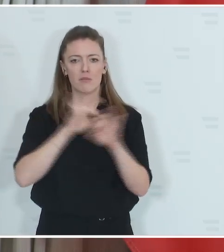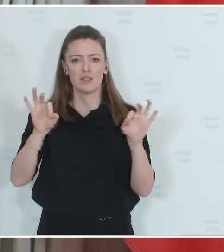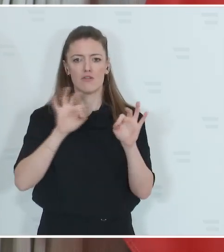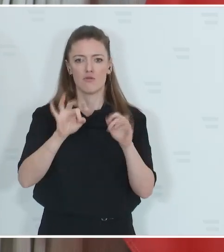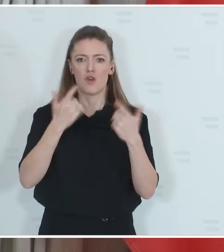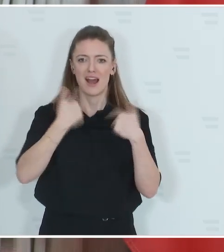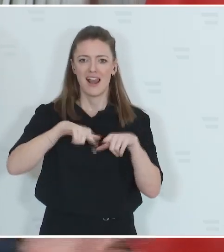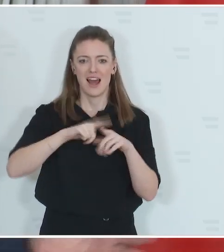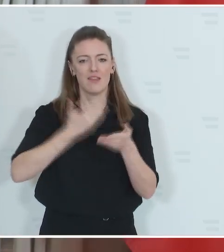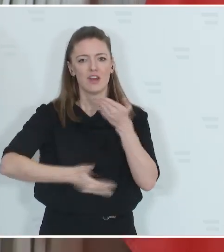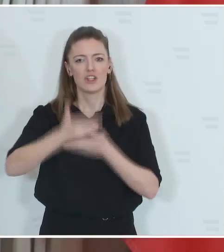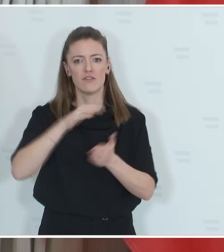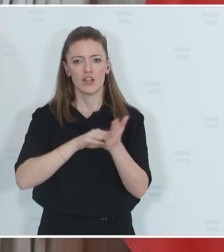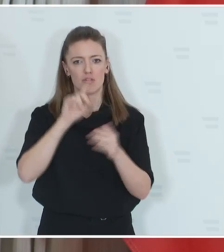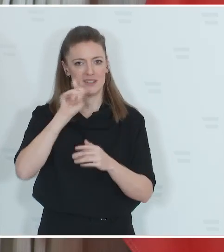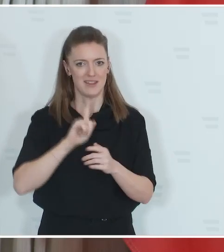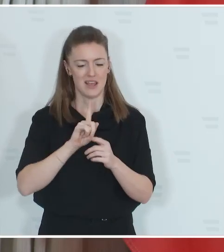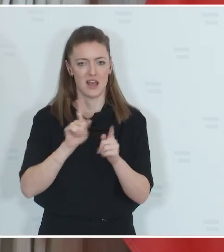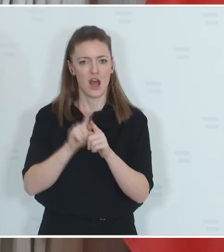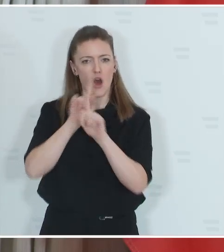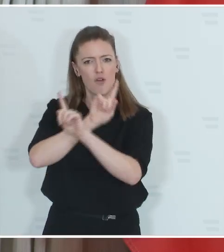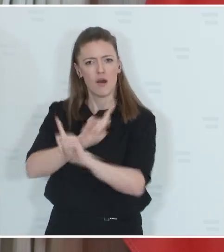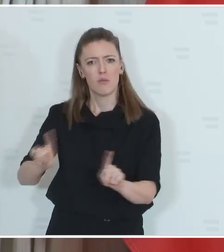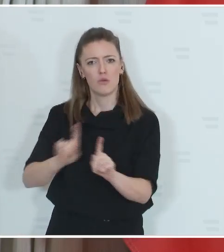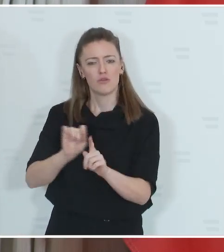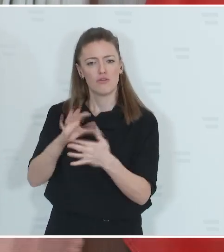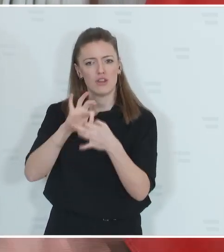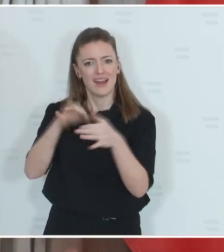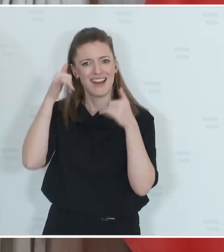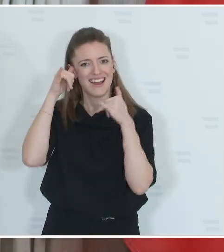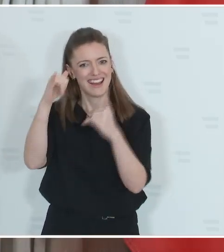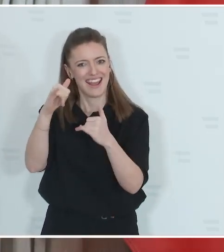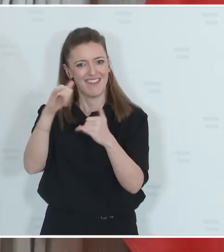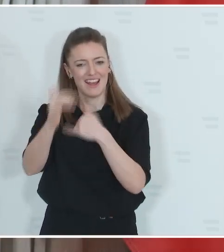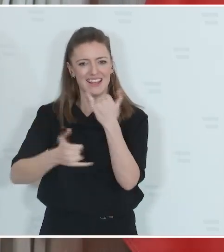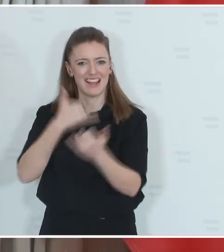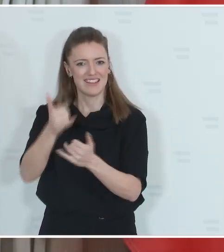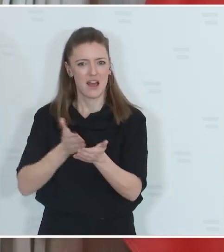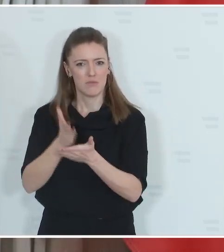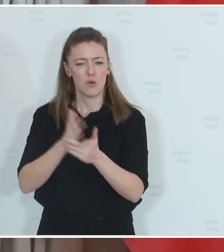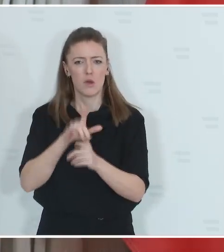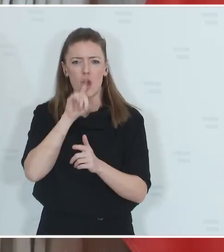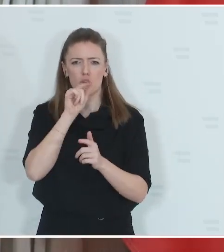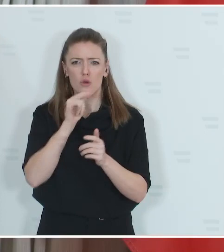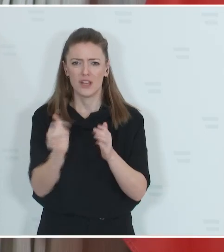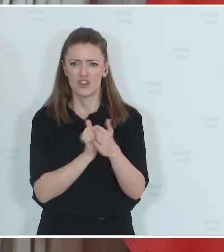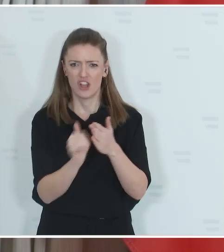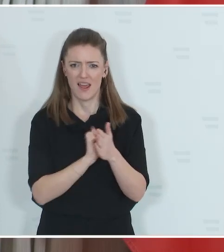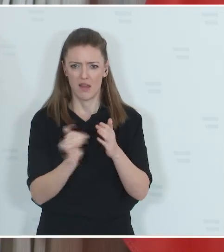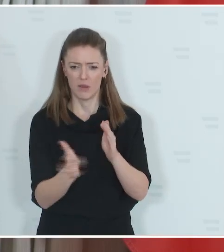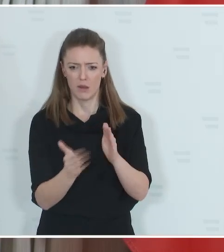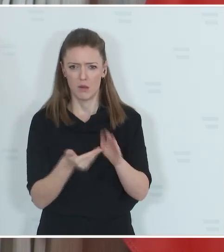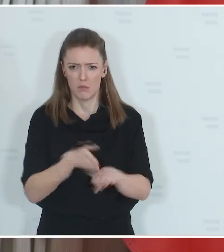erreicht, ein Verbot der ganzjährigen Anbindehaltung von Rindern, ein Verbot des Kückenschredderns und eine massive